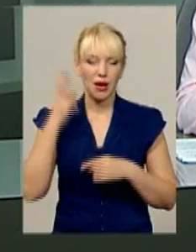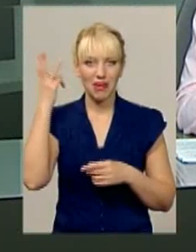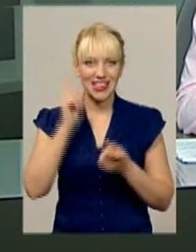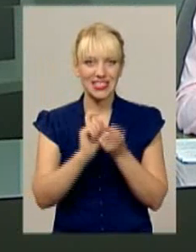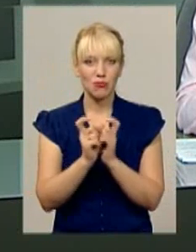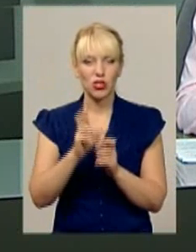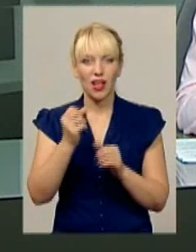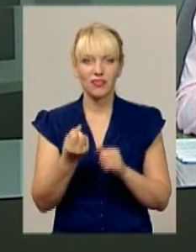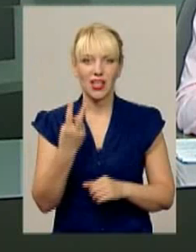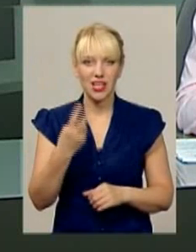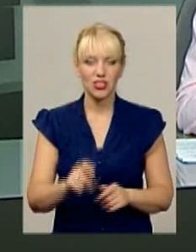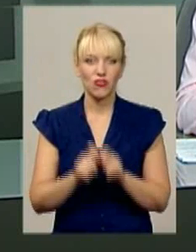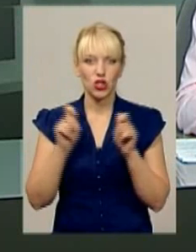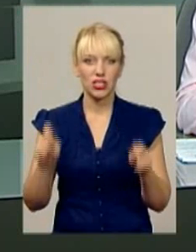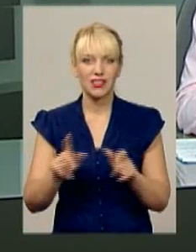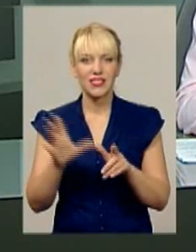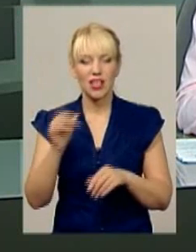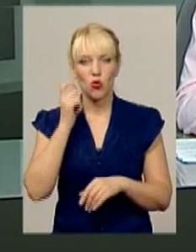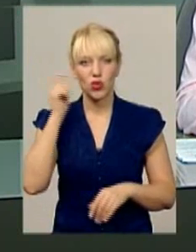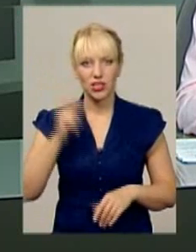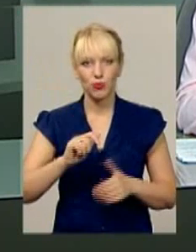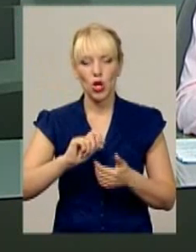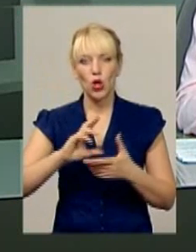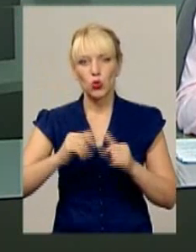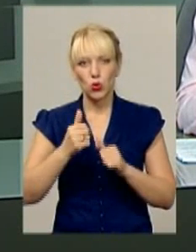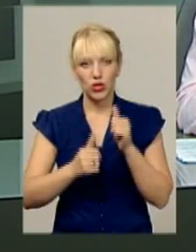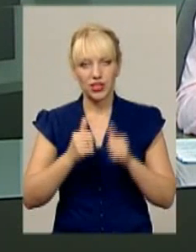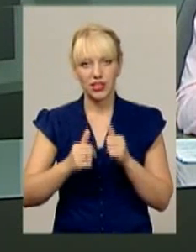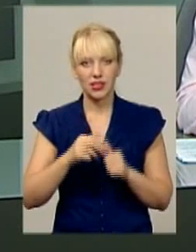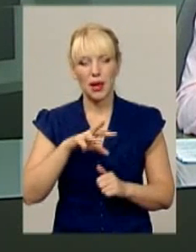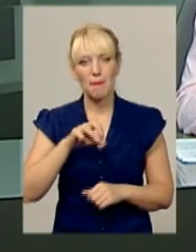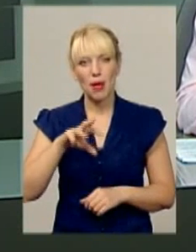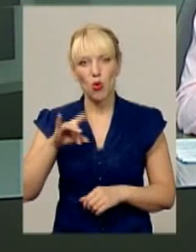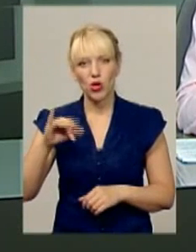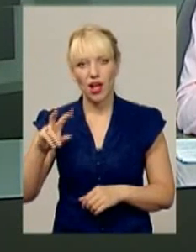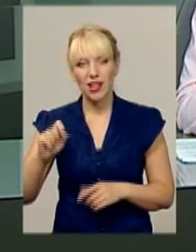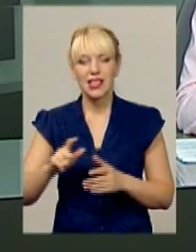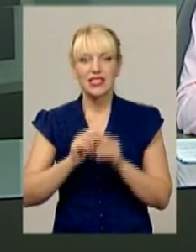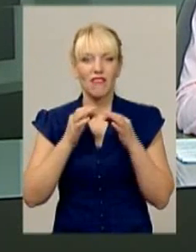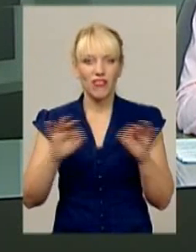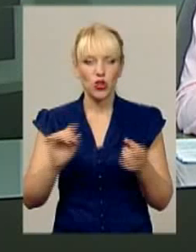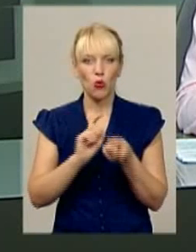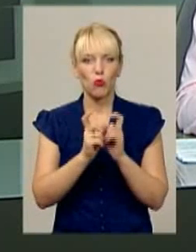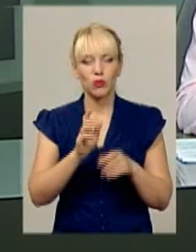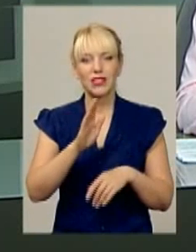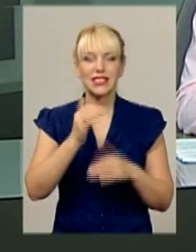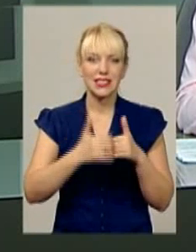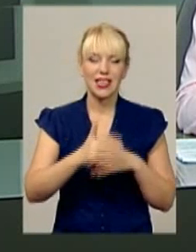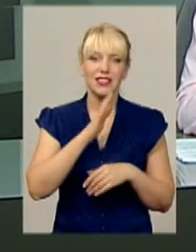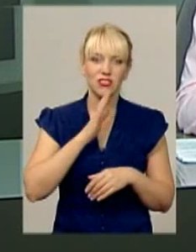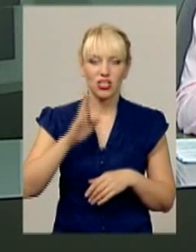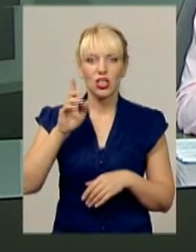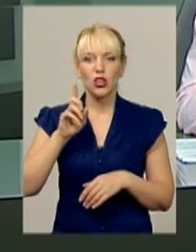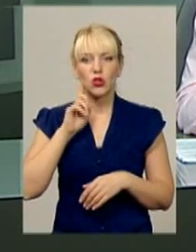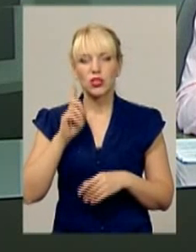борці. На 12-му відкритому всеукраїнському турнірі-меморіалі із вільної боротьби серед юнаків і дівчат, що відбувся у